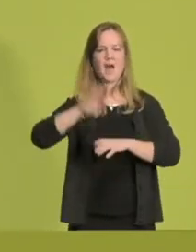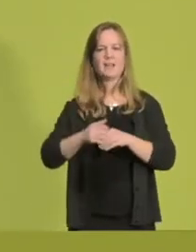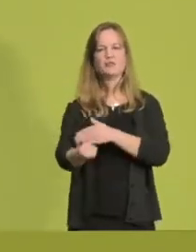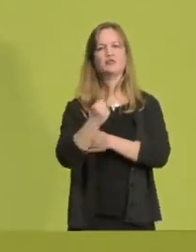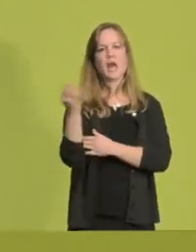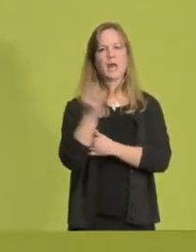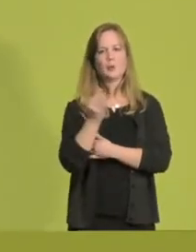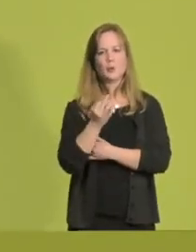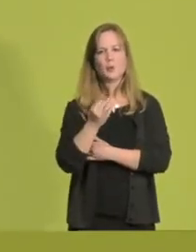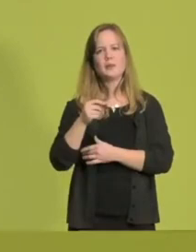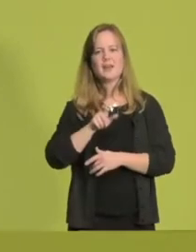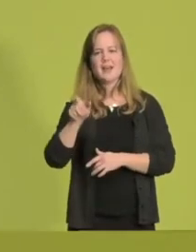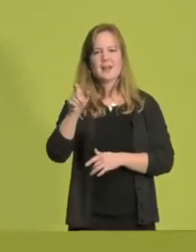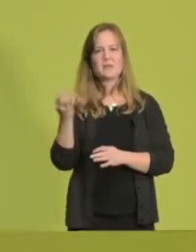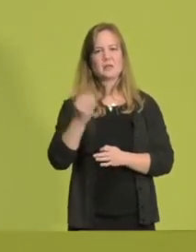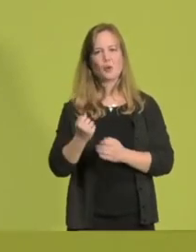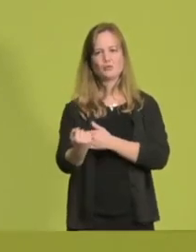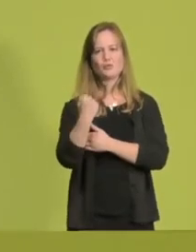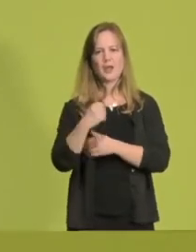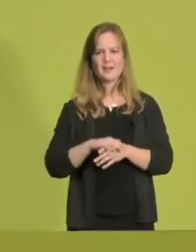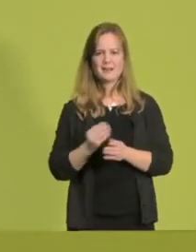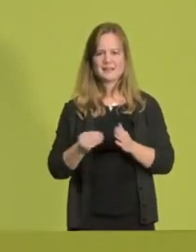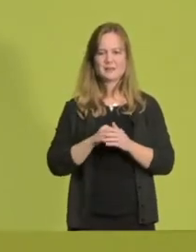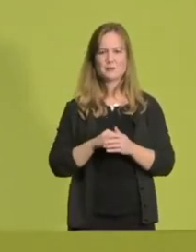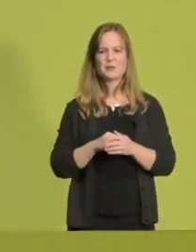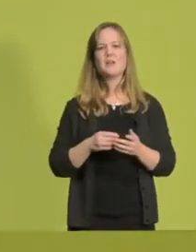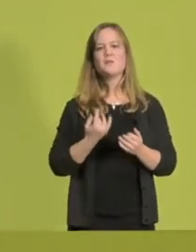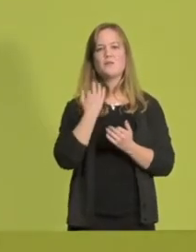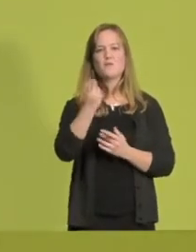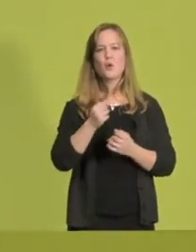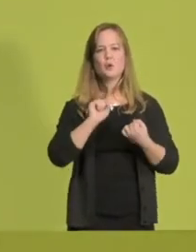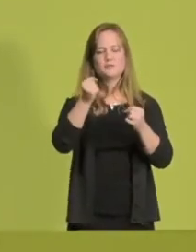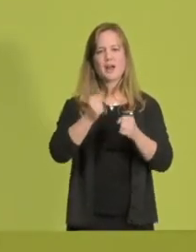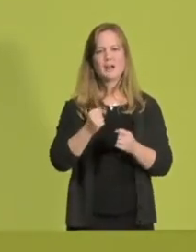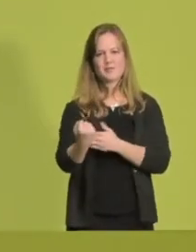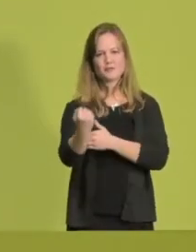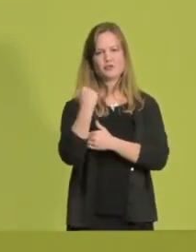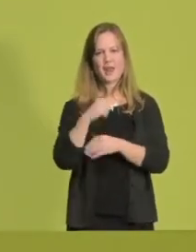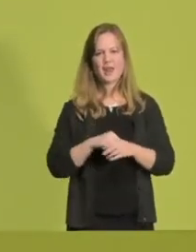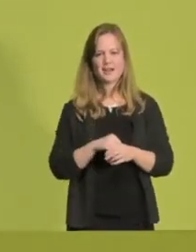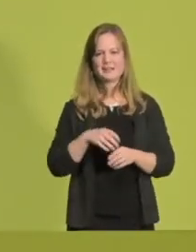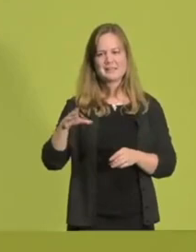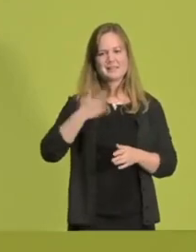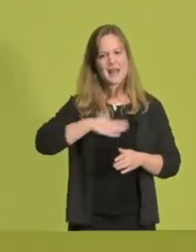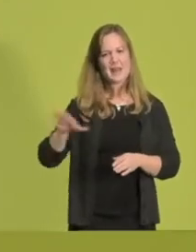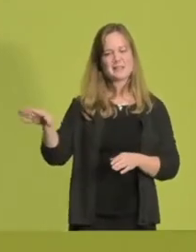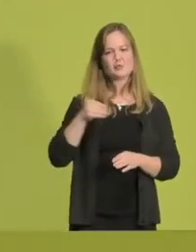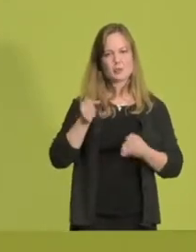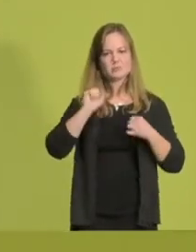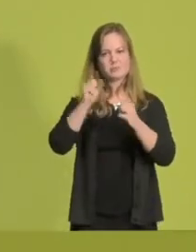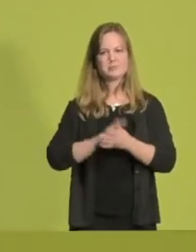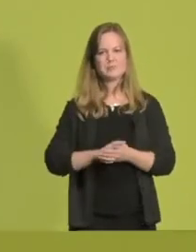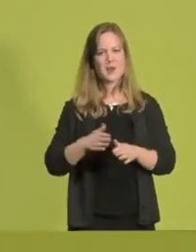ergrüntes NRW. Was ist besser dazu als ein mobilisierter Frühlingswahlkampf? Da möchte ich mit euch streiten, und ich würde mich sehr freuen, wenn ihr mich auf